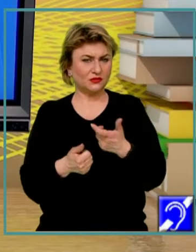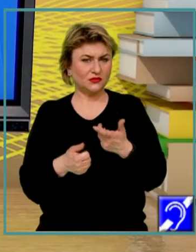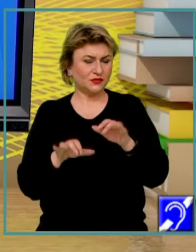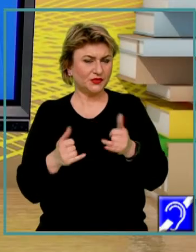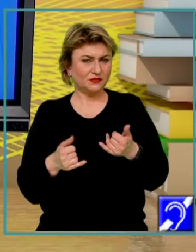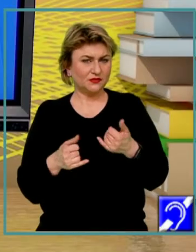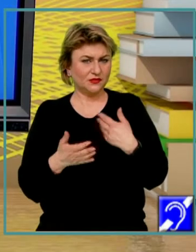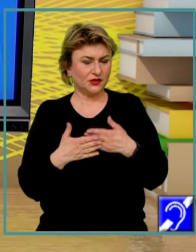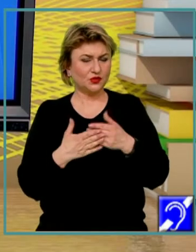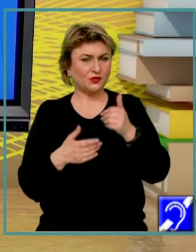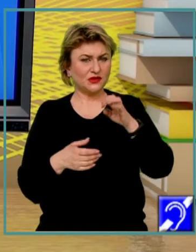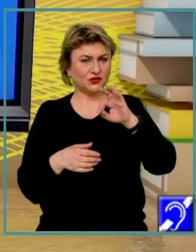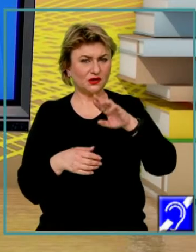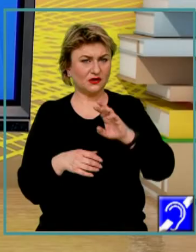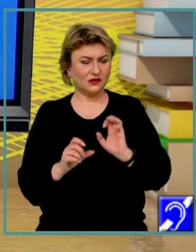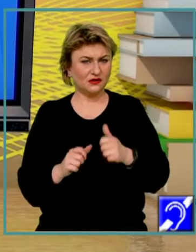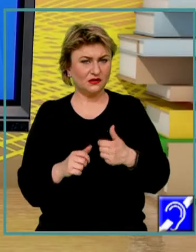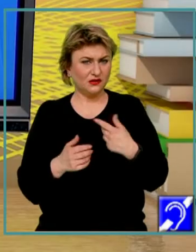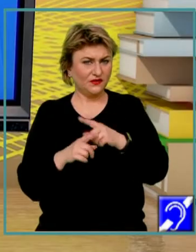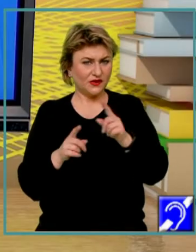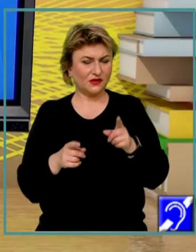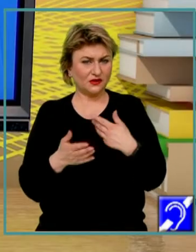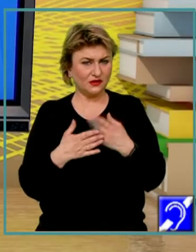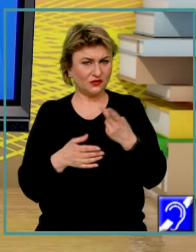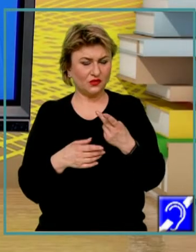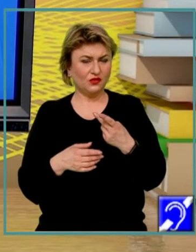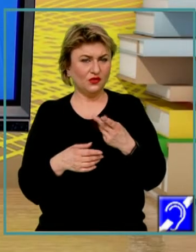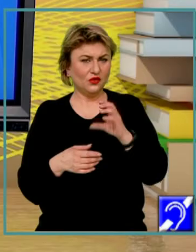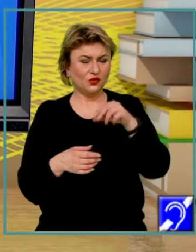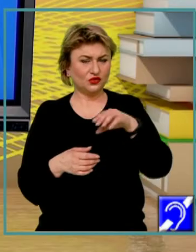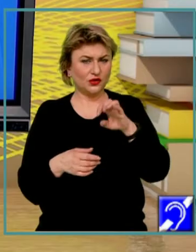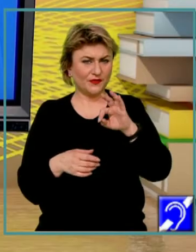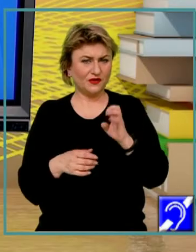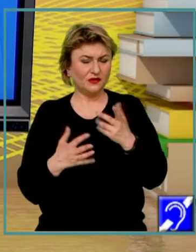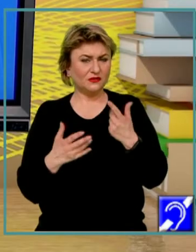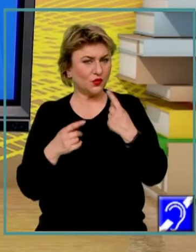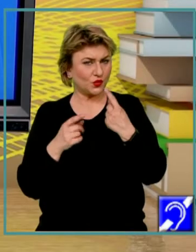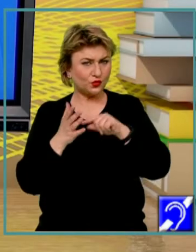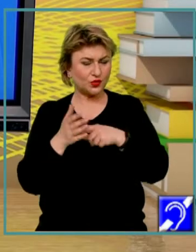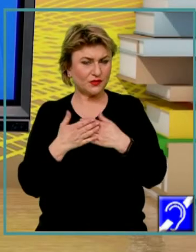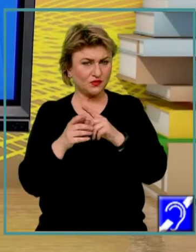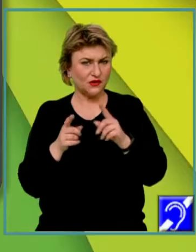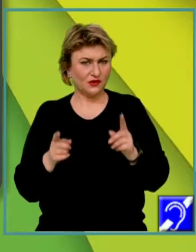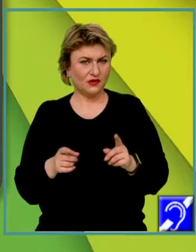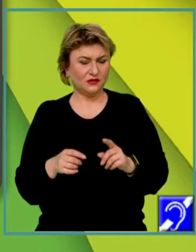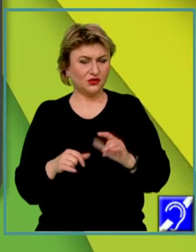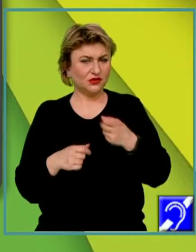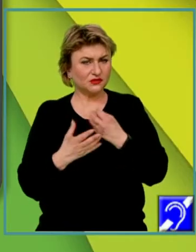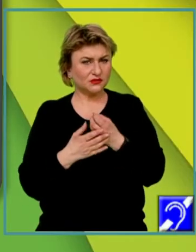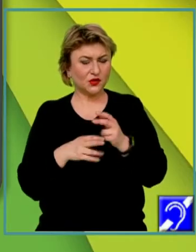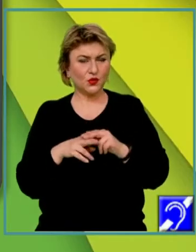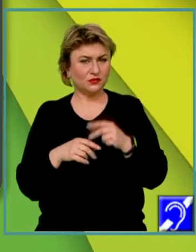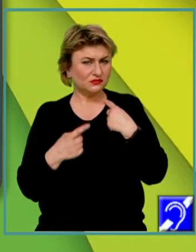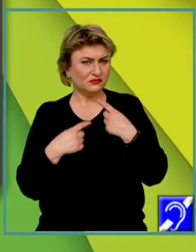Pentru menționarea fiecăruia dintre cele două concepte sociologice, câte un punct pentru fiecare, să explicați cum